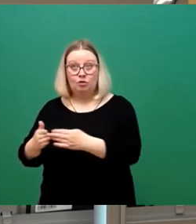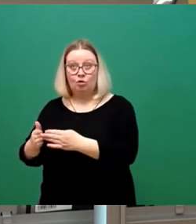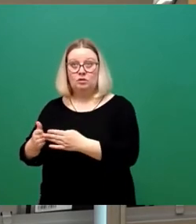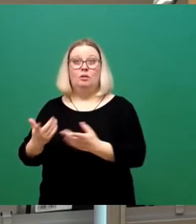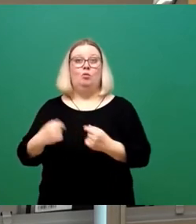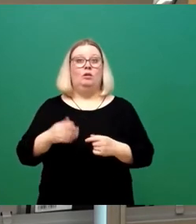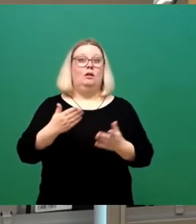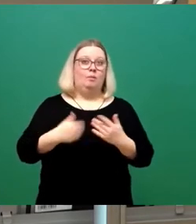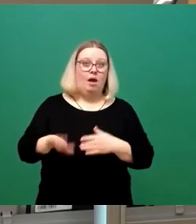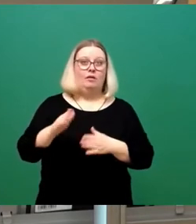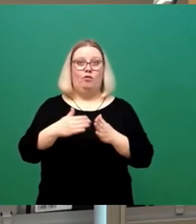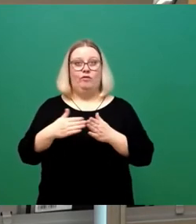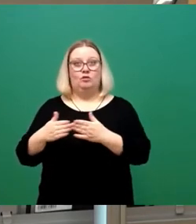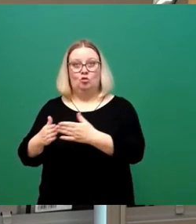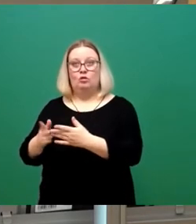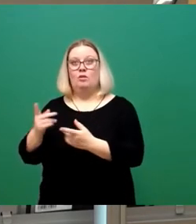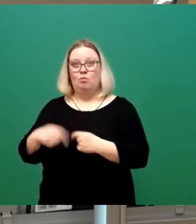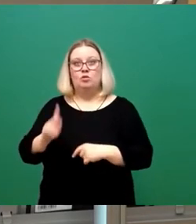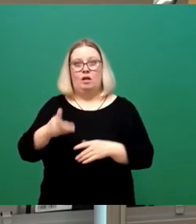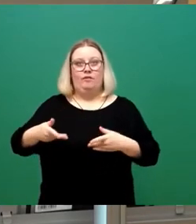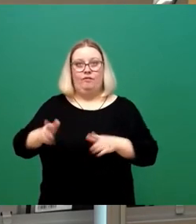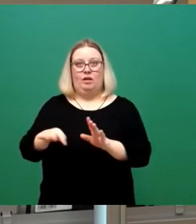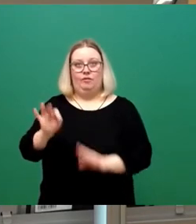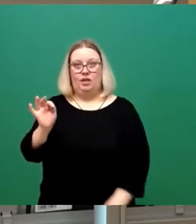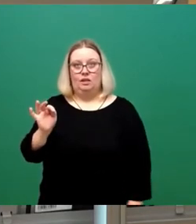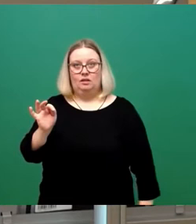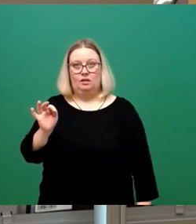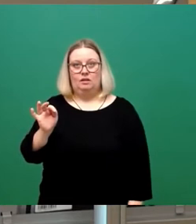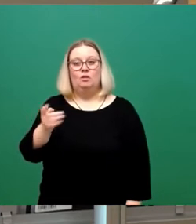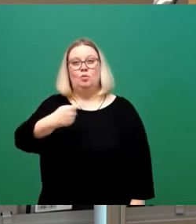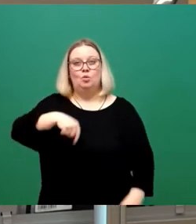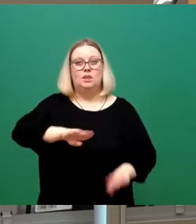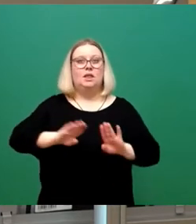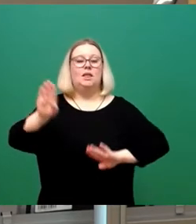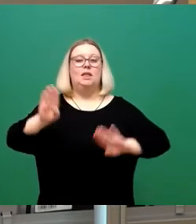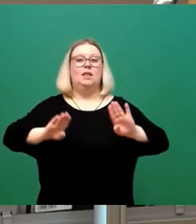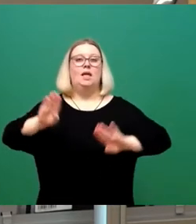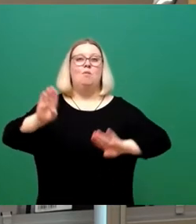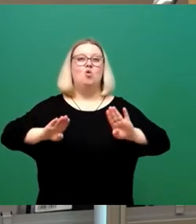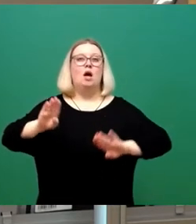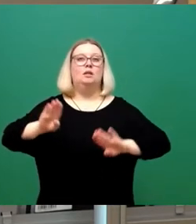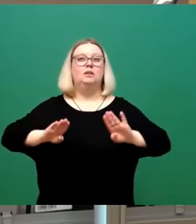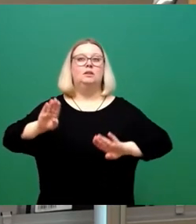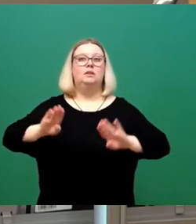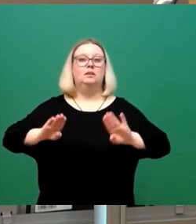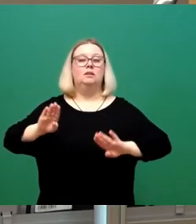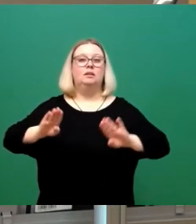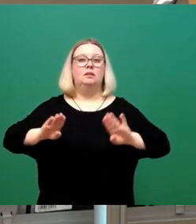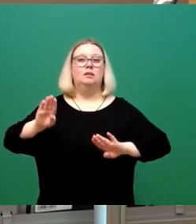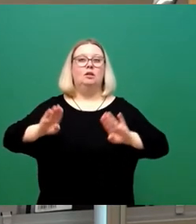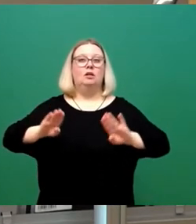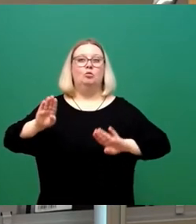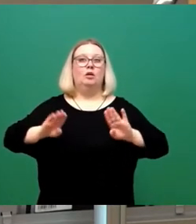von Fraktionen muss einen Weg finden. Unsere Demokratie bedeutet